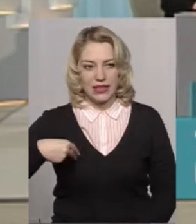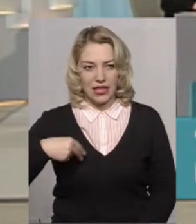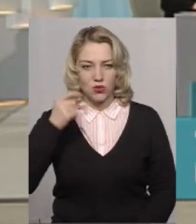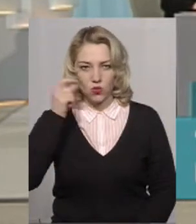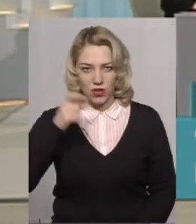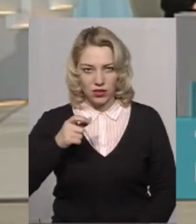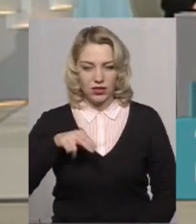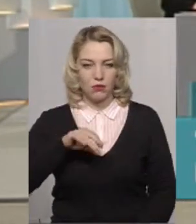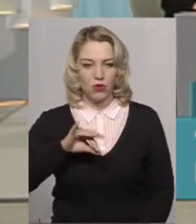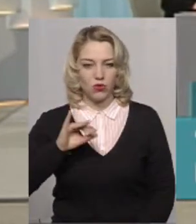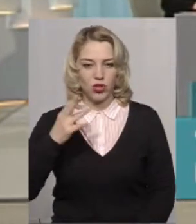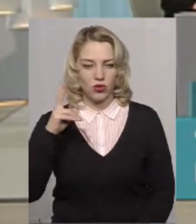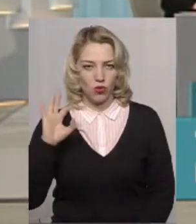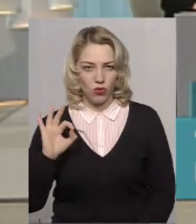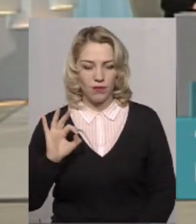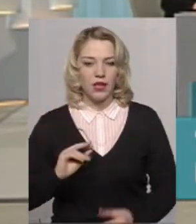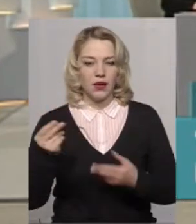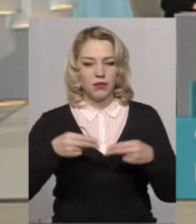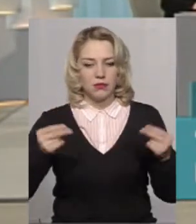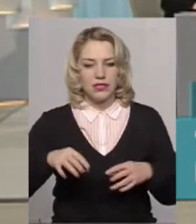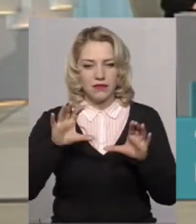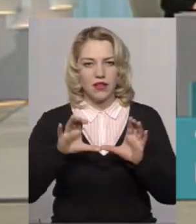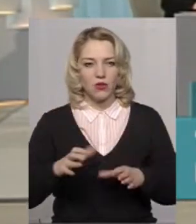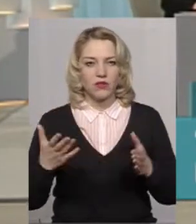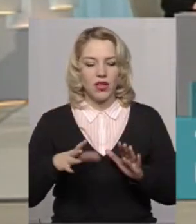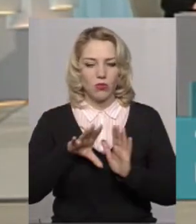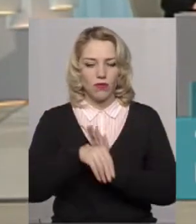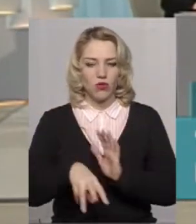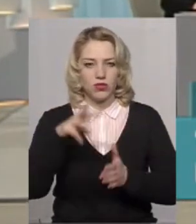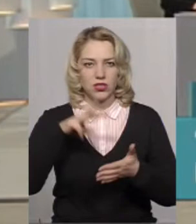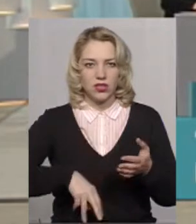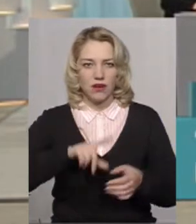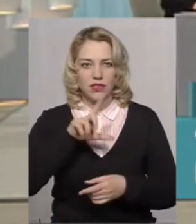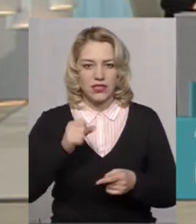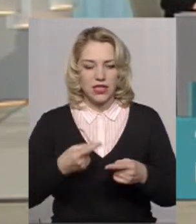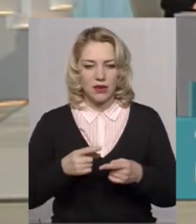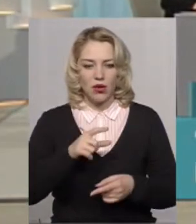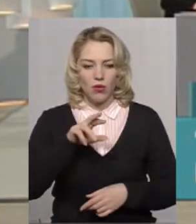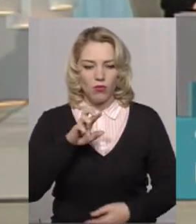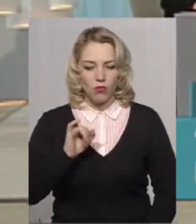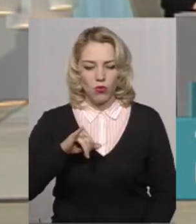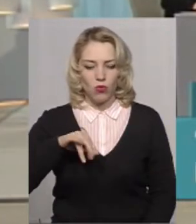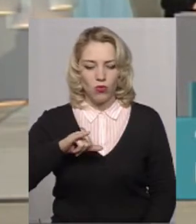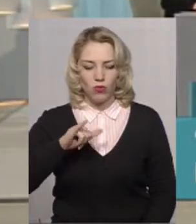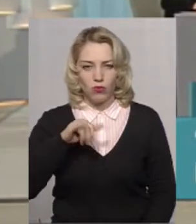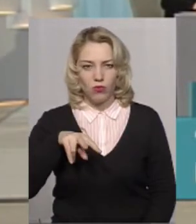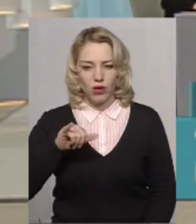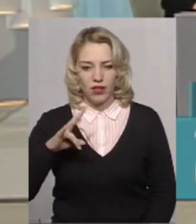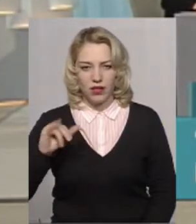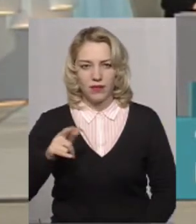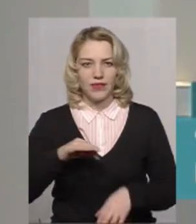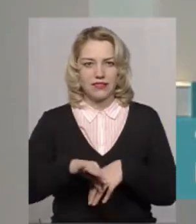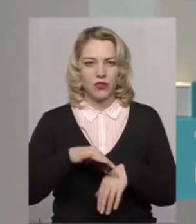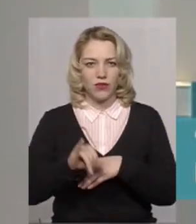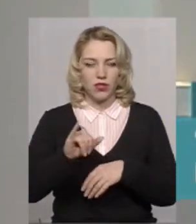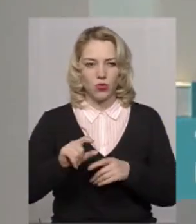України Петро Порошенко підписав закон, яким вводяться штрафи за так званий булінг, цькування